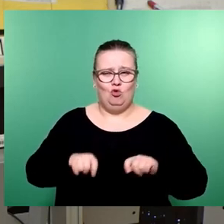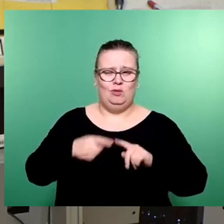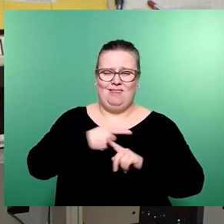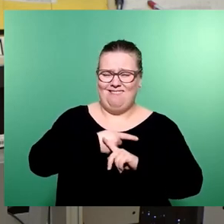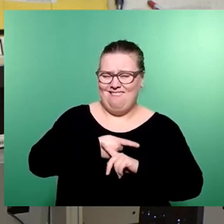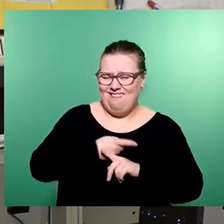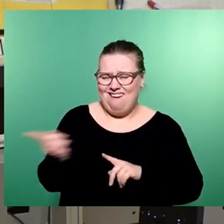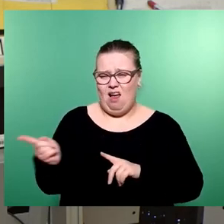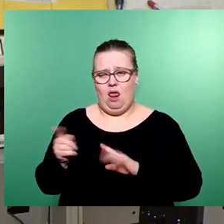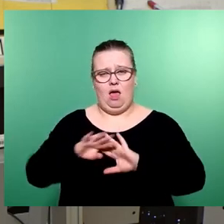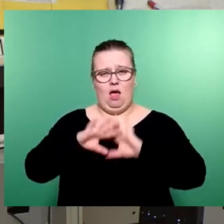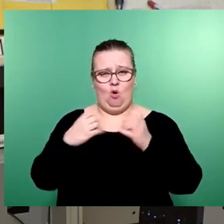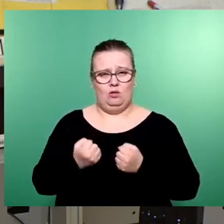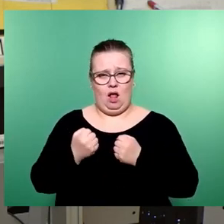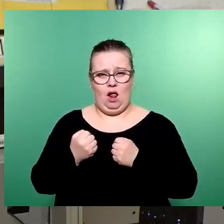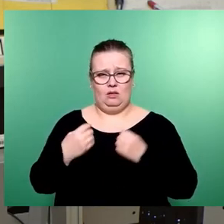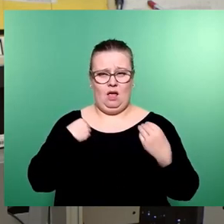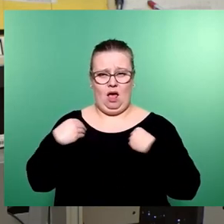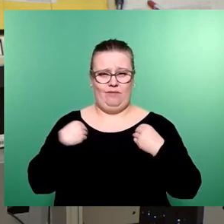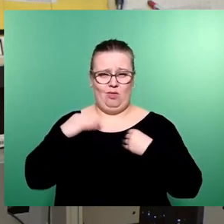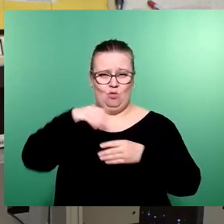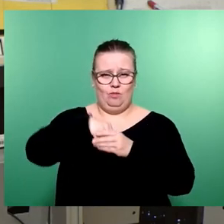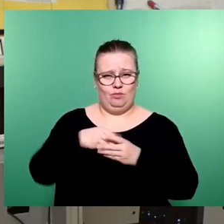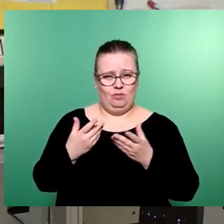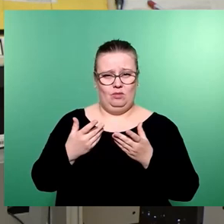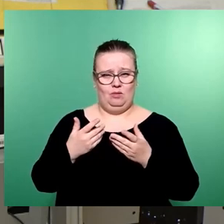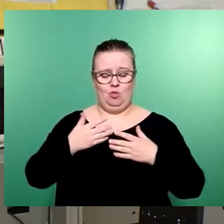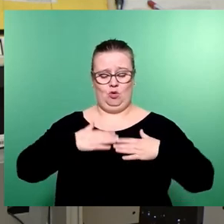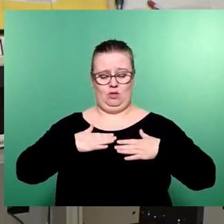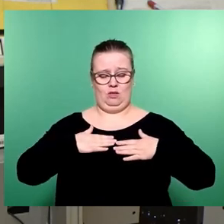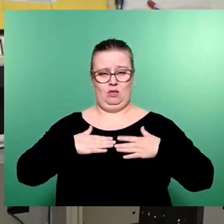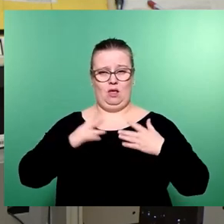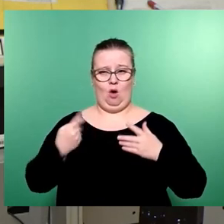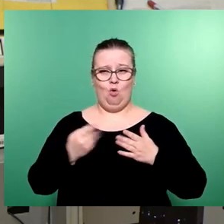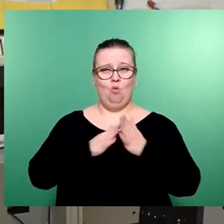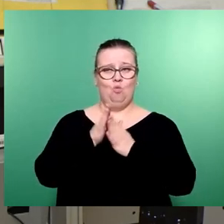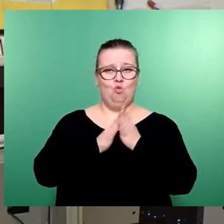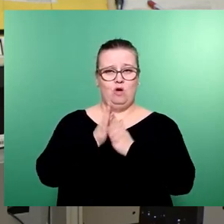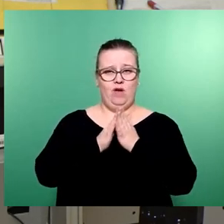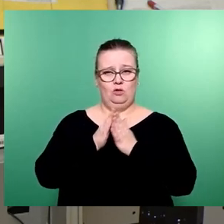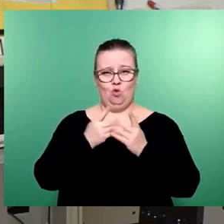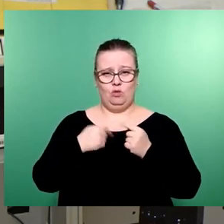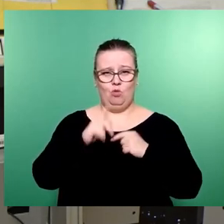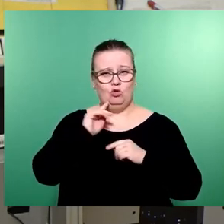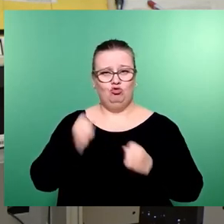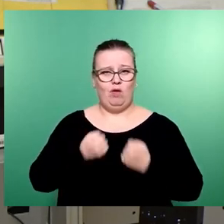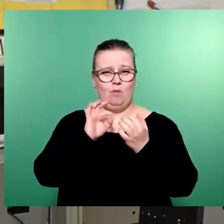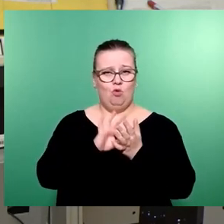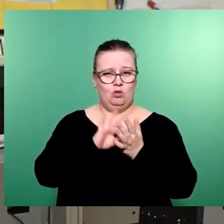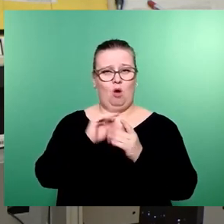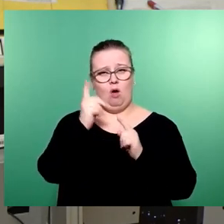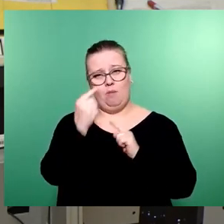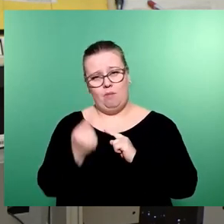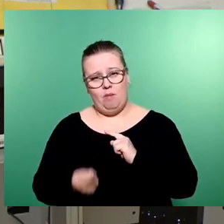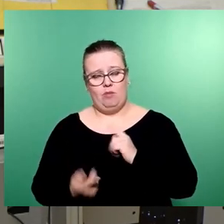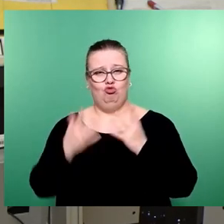Haushaltseinwendungen irgendwie berücksichtigt. Wir haben sie im Prinzip aus unserer eigenen Motivation heraus, aus unseren Schwerpunkten heraus abgearbeitet.